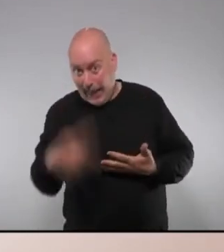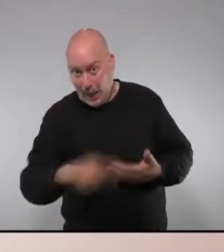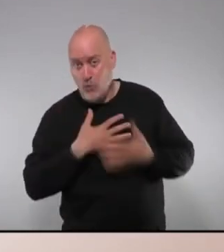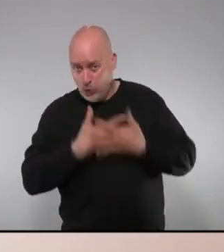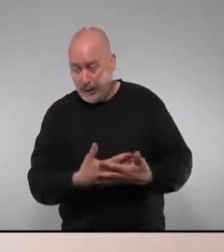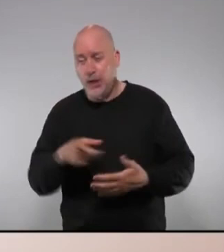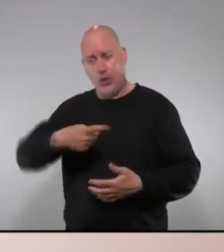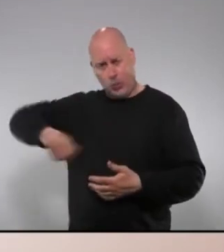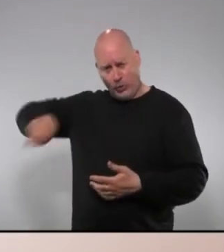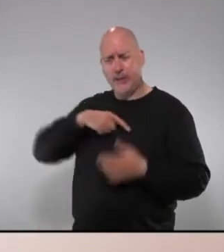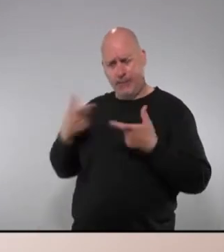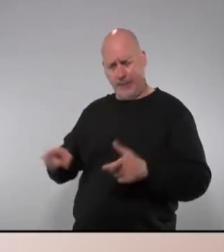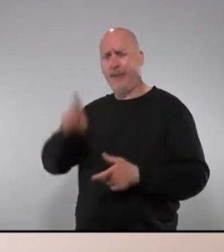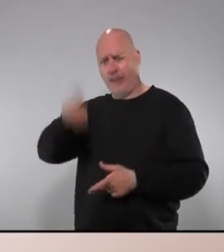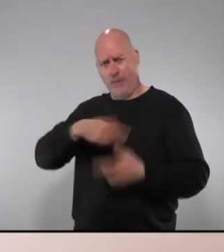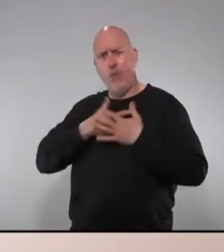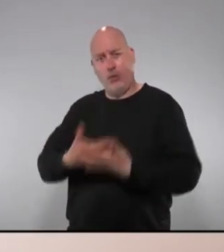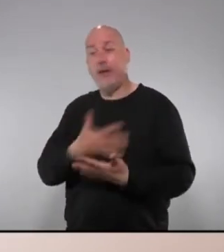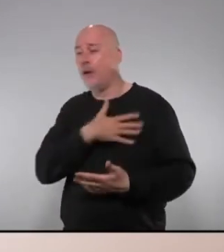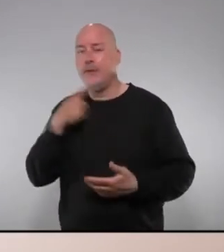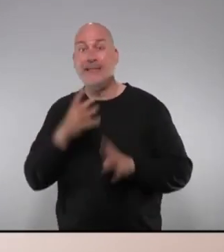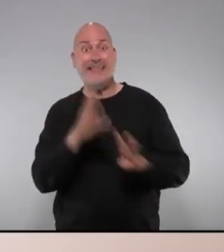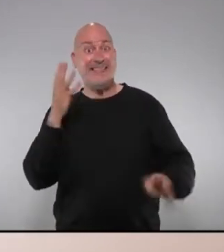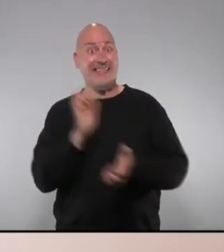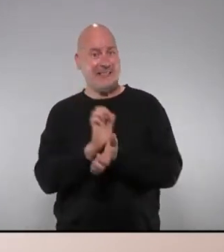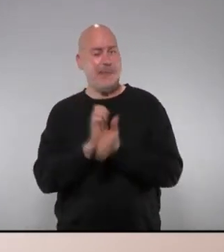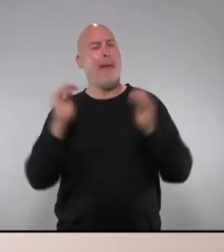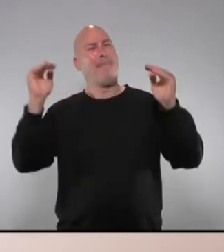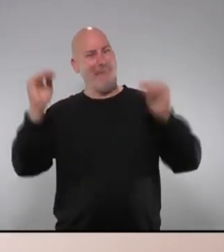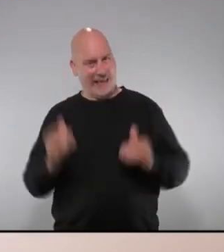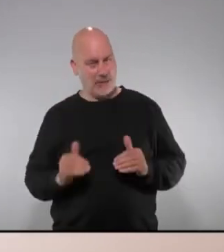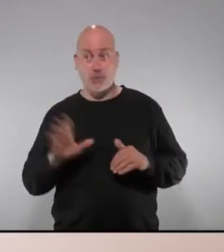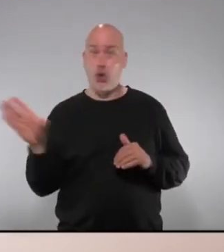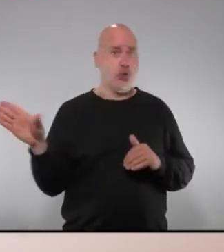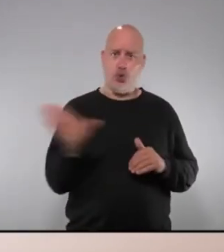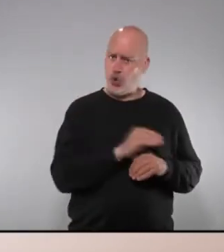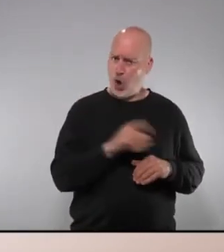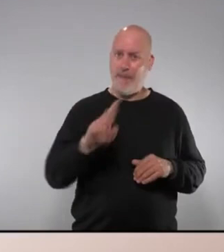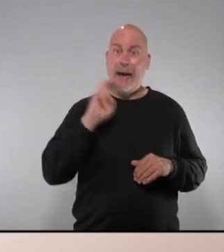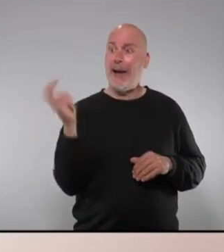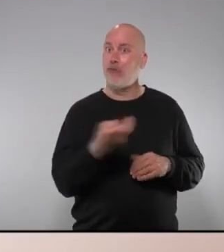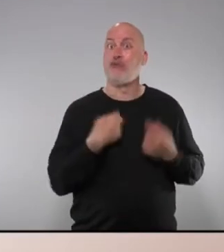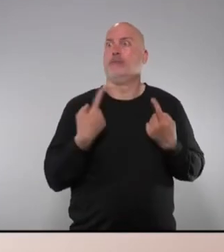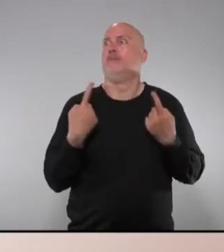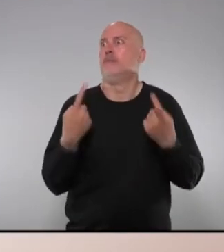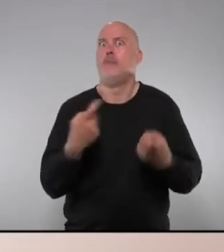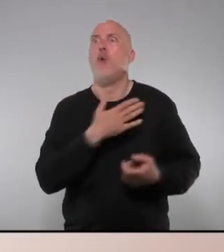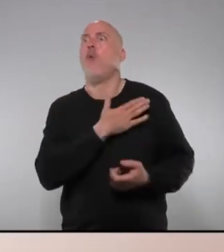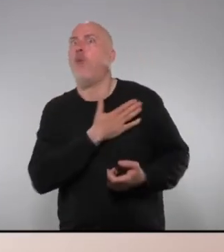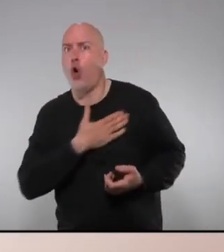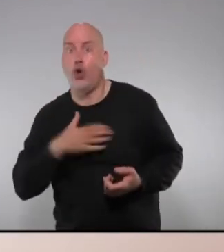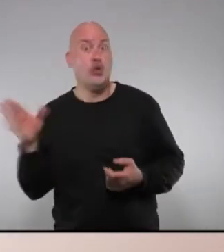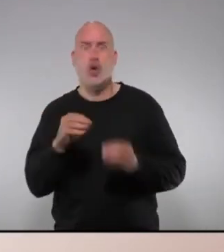nosaltres des del departament doncs també tenim que és la reducció d'aquestes llistes d'espera perquè tothom pugui tindre el recurs que vulgui que no tothom vol el mateix tipus de